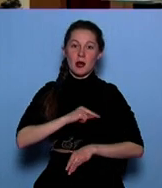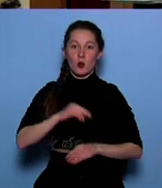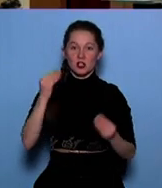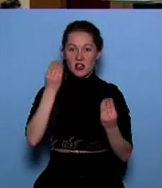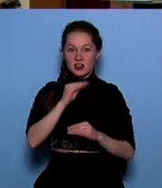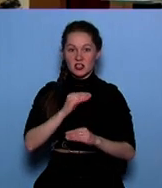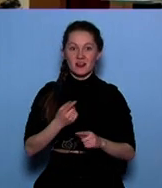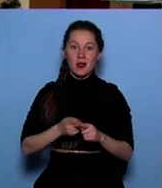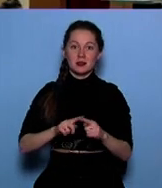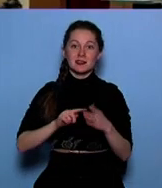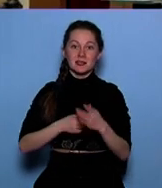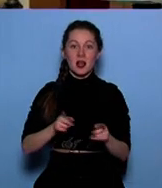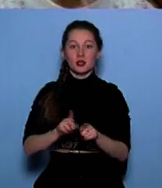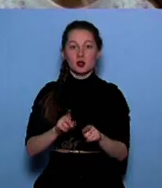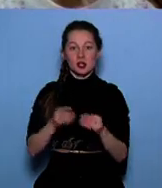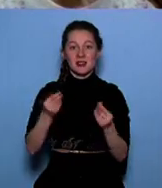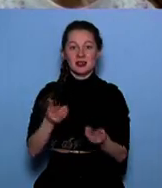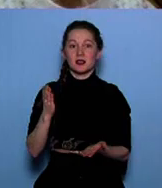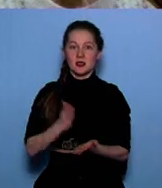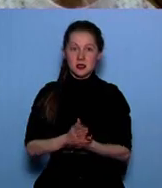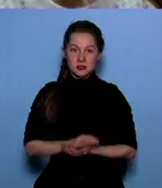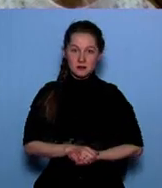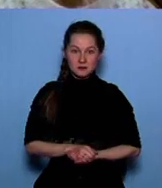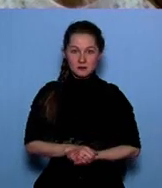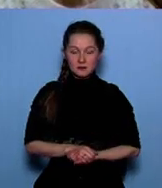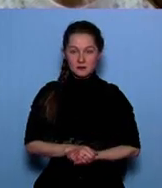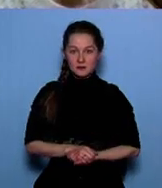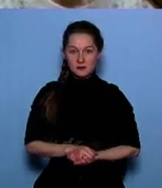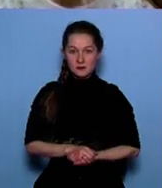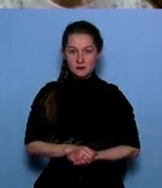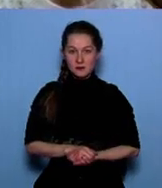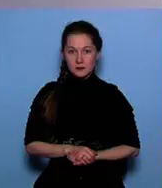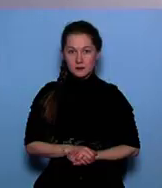национальном проекте деньги тоже есть. Роман Вагинов, Юрий Зелененький. Новости.